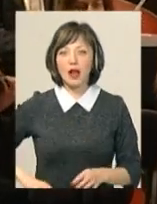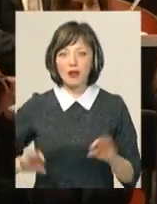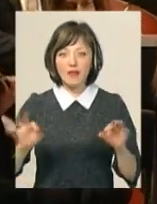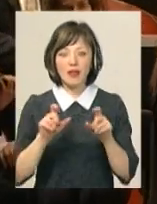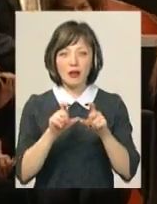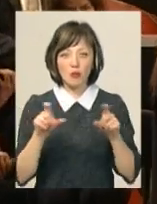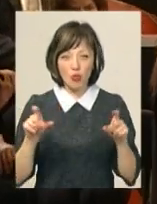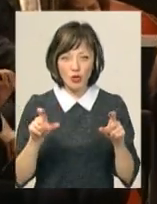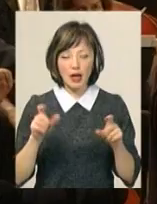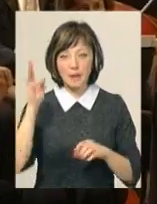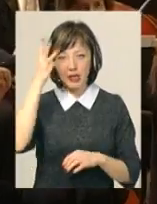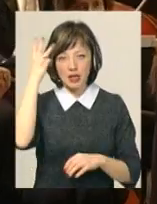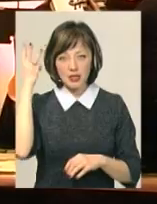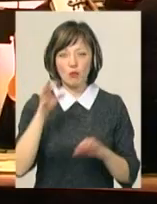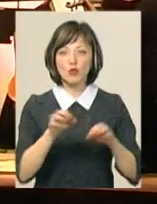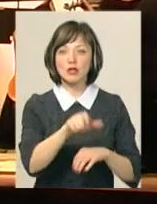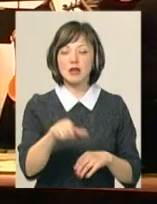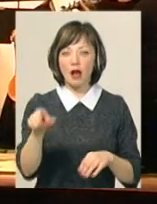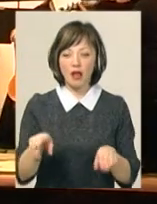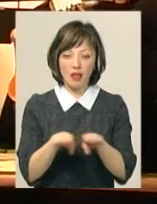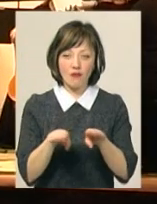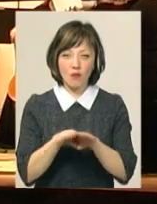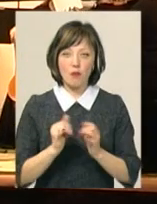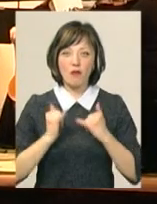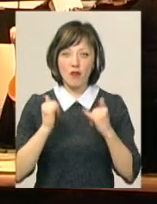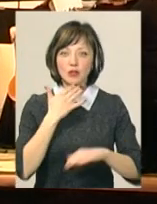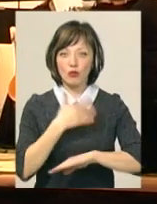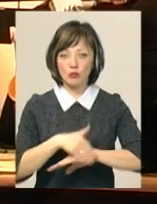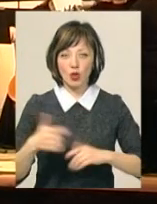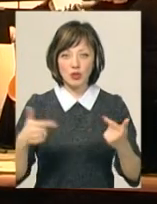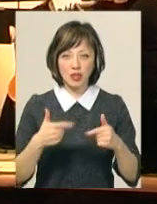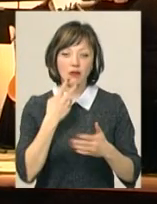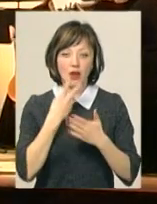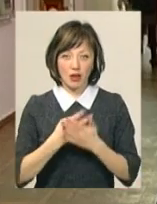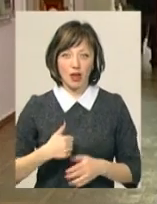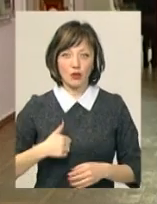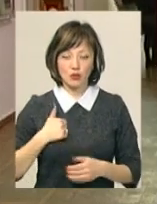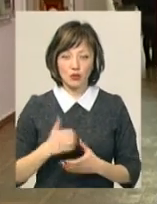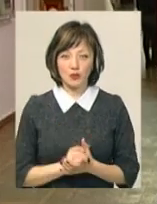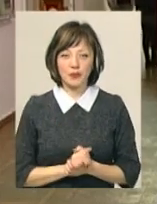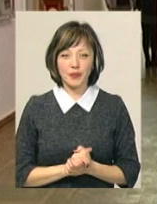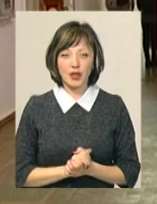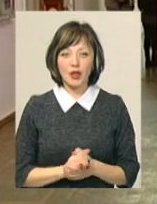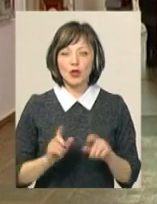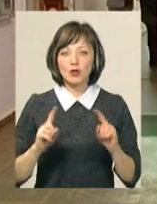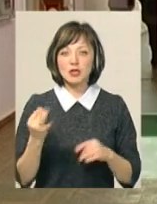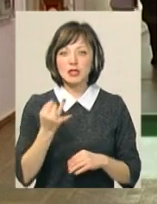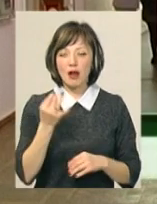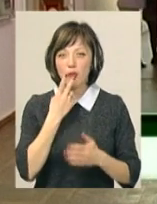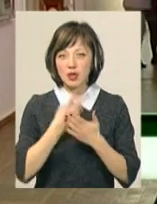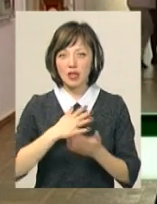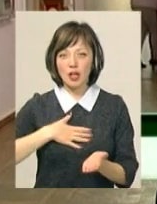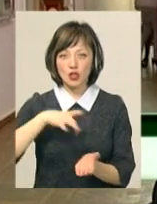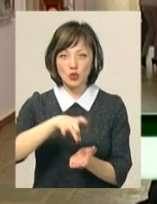Олександра Драгана, хмельницькі музиканти на фоні поважних зарубіжних гостей виглядали достойно. Дуже цікаво показали наші